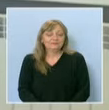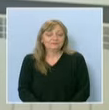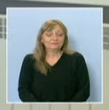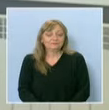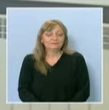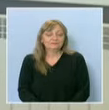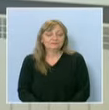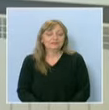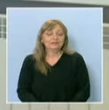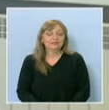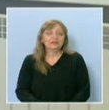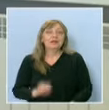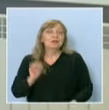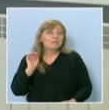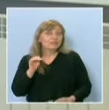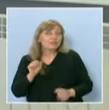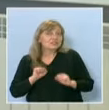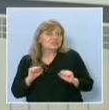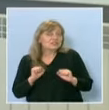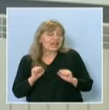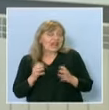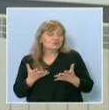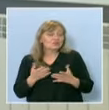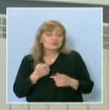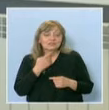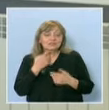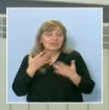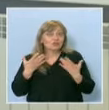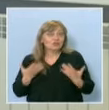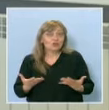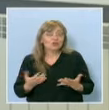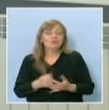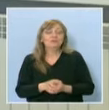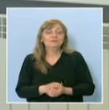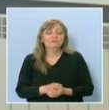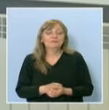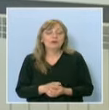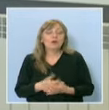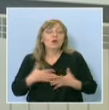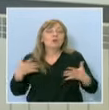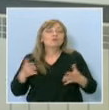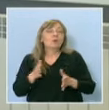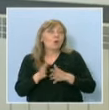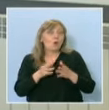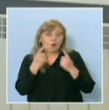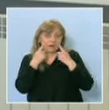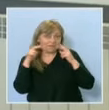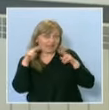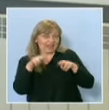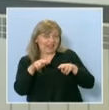Беше страшно. Защо? Ами, защото много хора ме гледат.